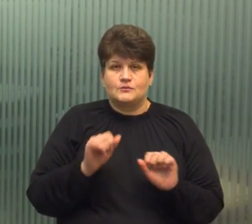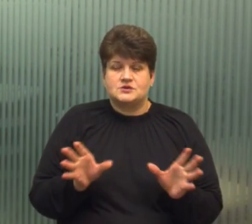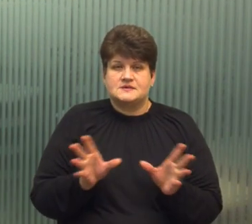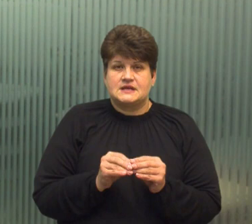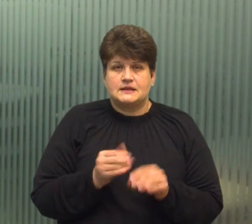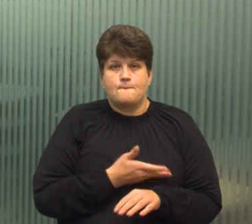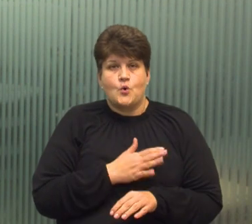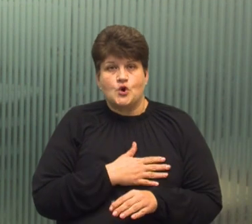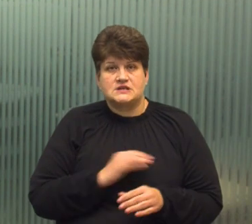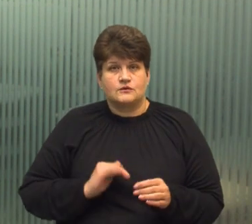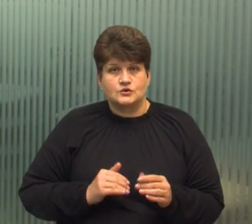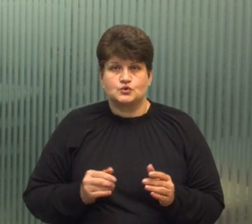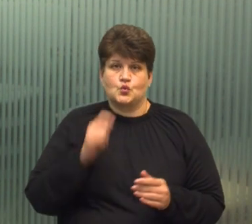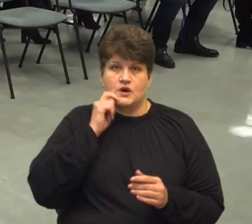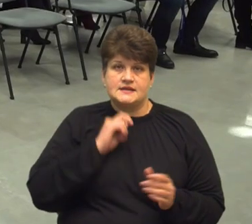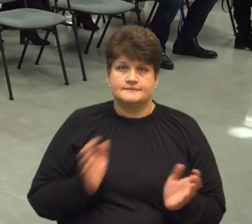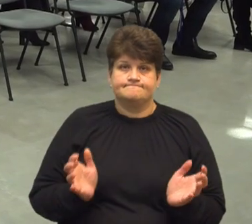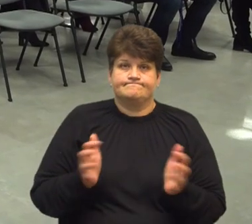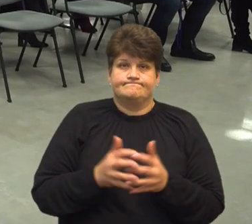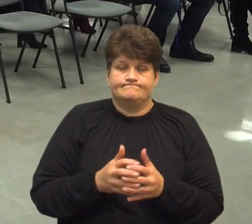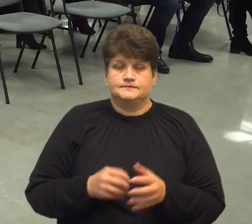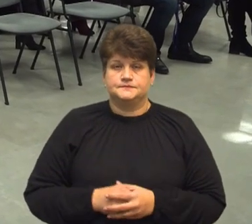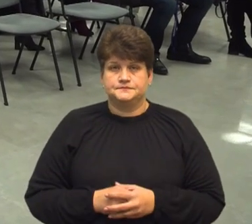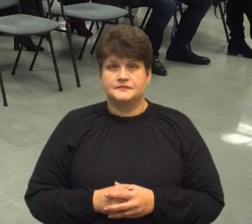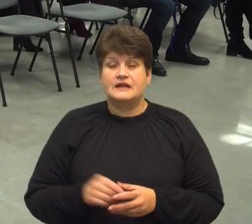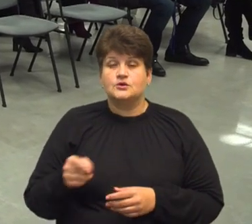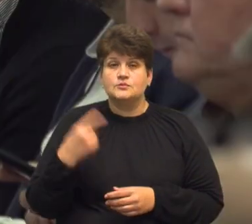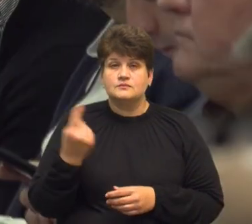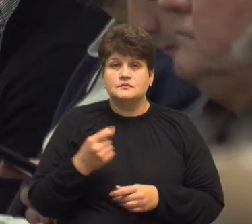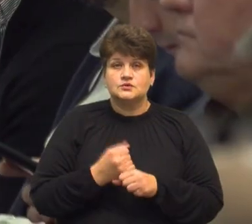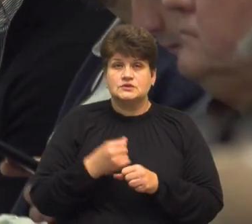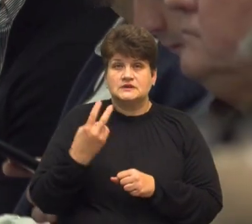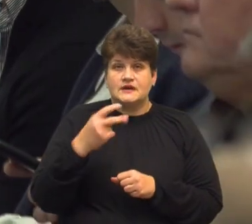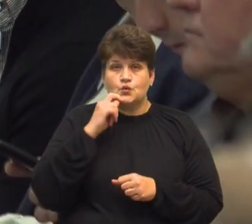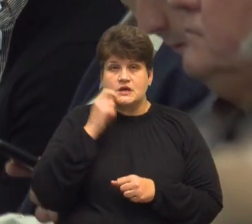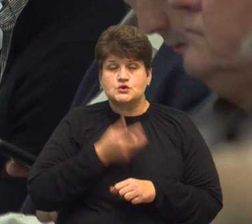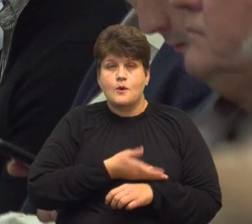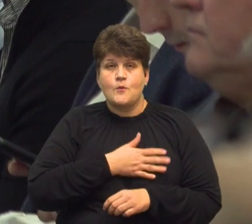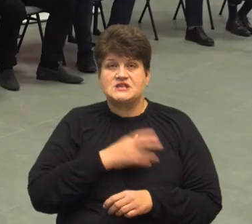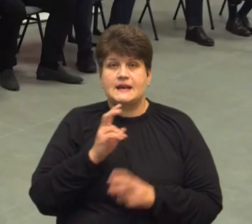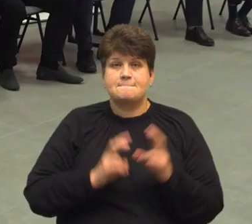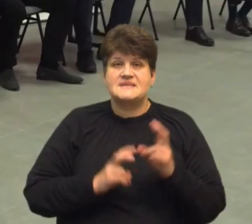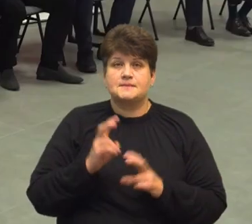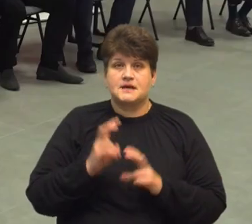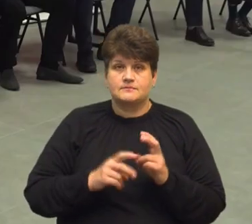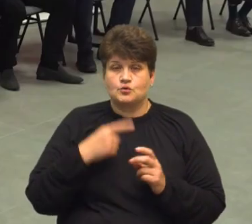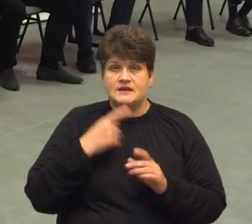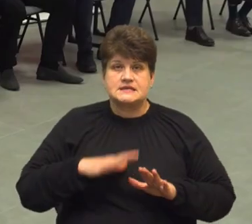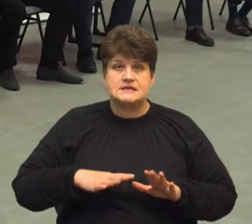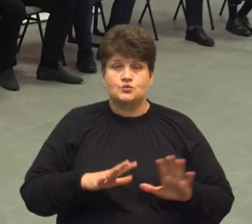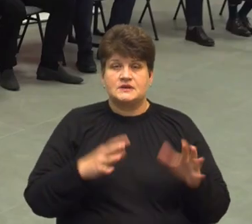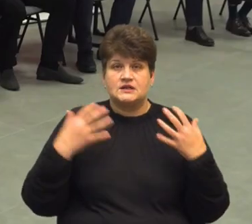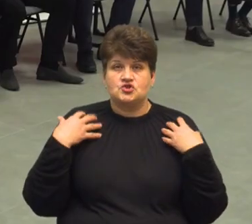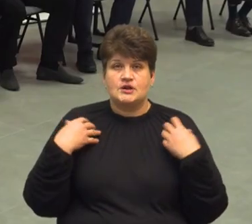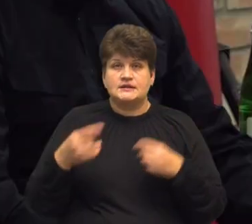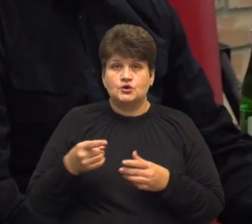українськими. На Тернопільщині працює 20 українсько-польських підприємств, розповідає заступник начальника